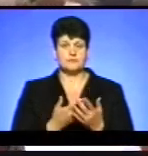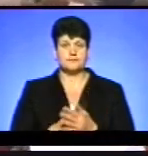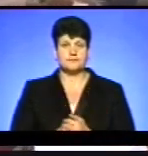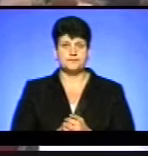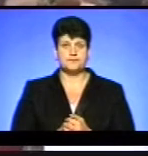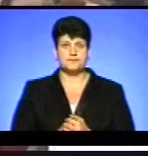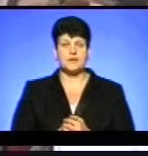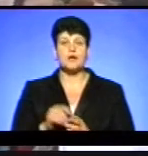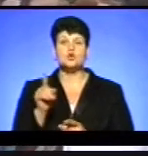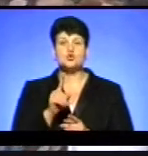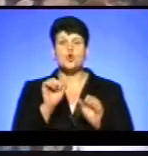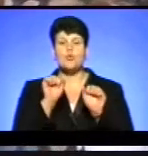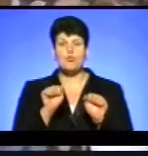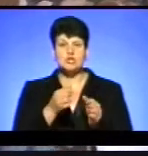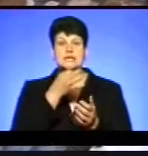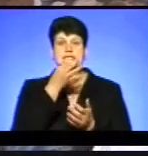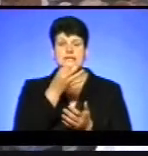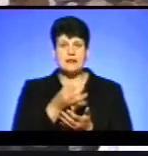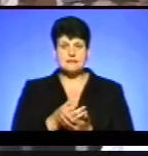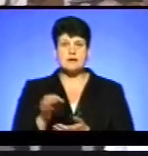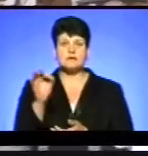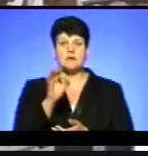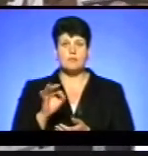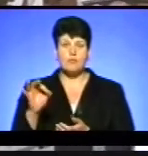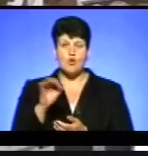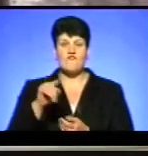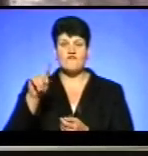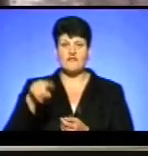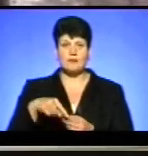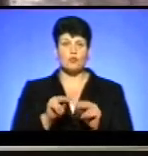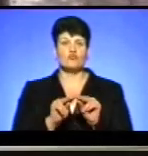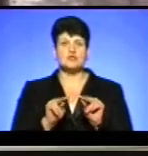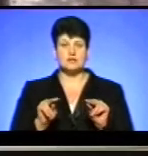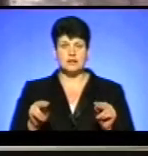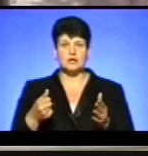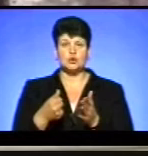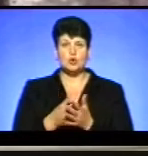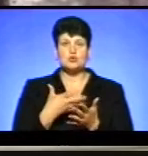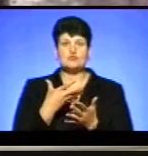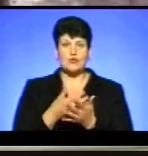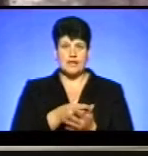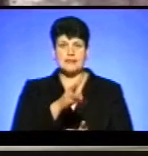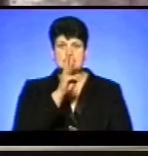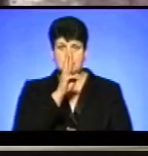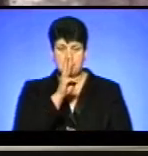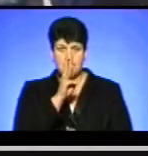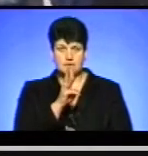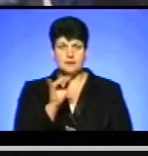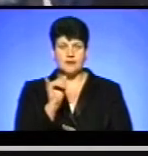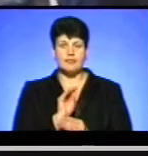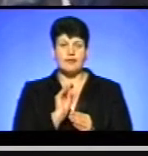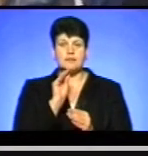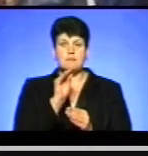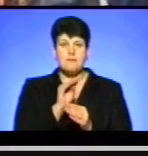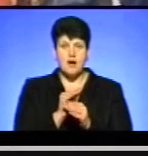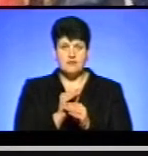Власне, що можна сказати про вимогу вчителів, власне, до своєї заробітної плати і надбавки,